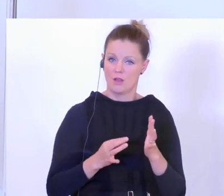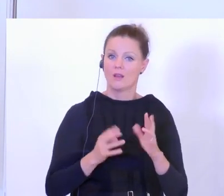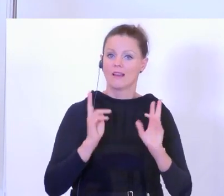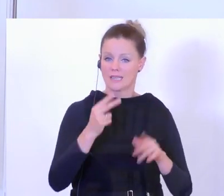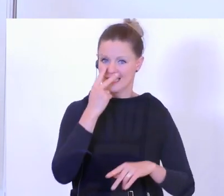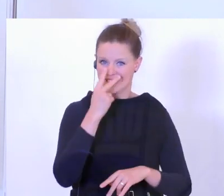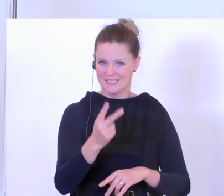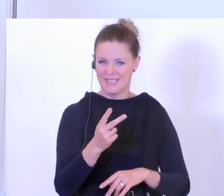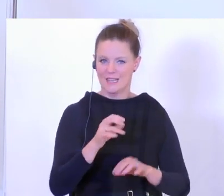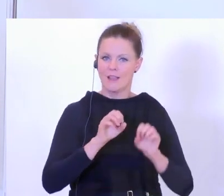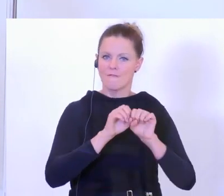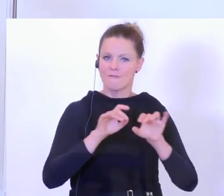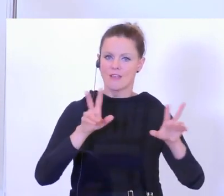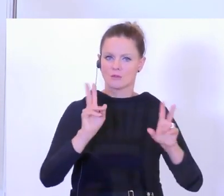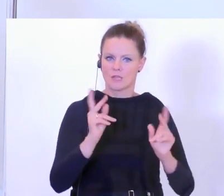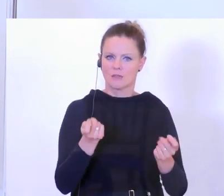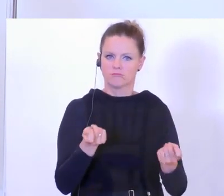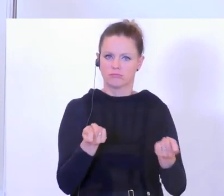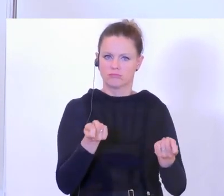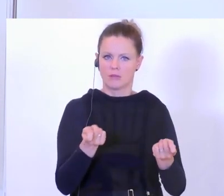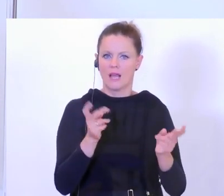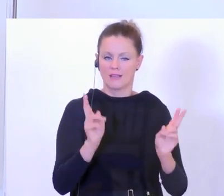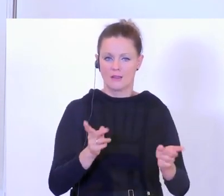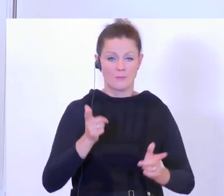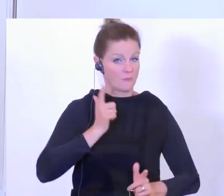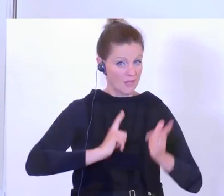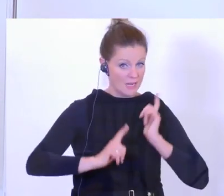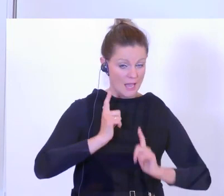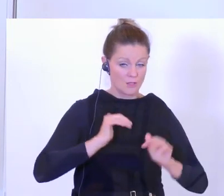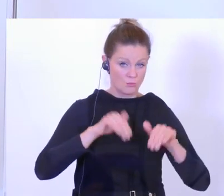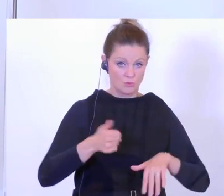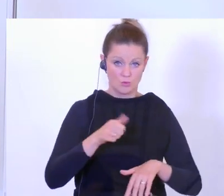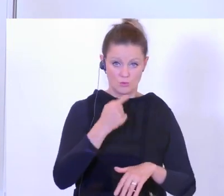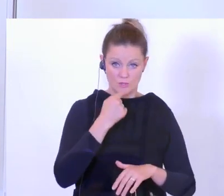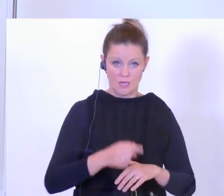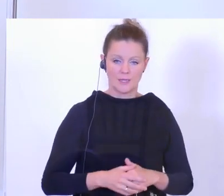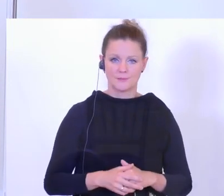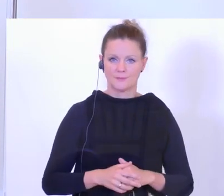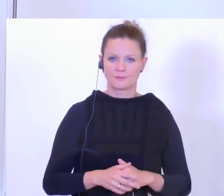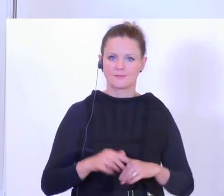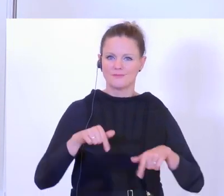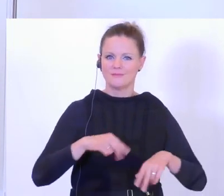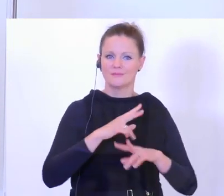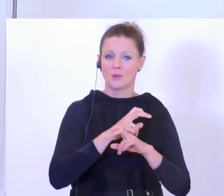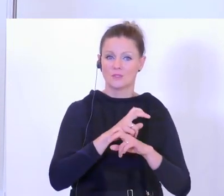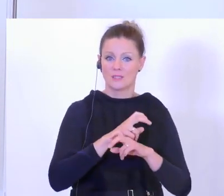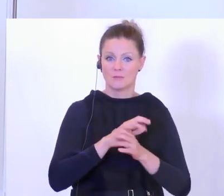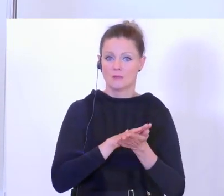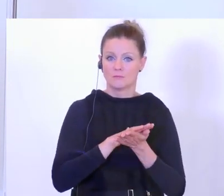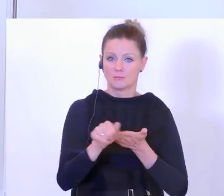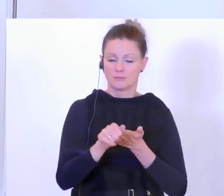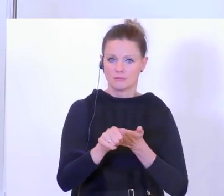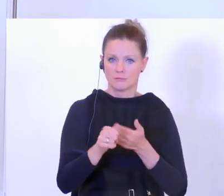dass das Virus managbar ist, zumindest derzeit. Leider, und das sage ich auch dazu, wir haben es in Österreich nicht ausgerottet.